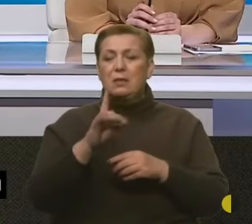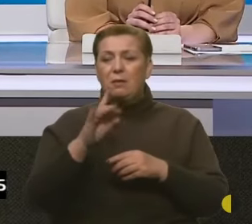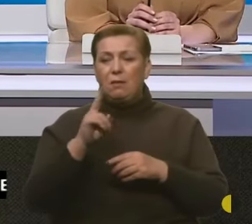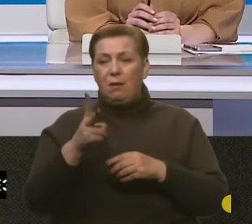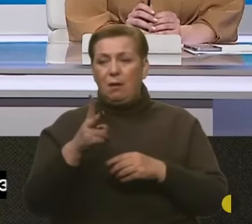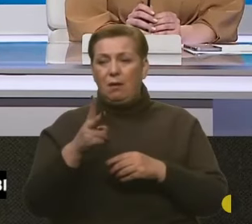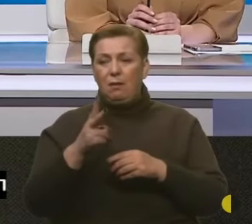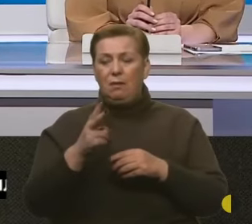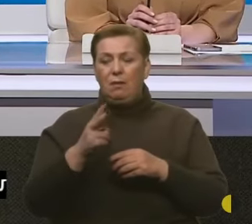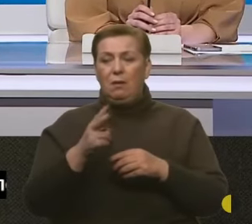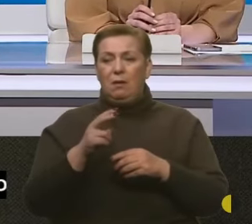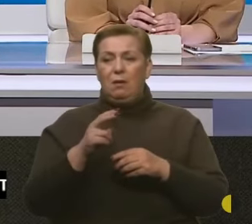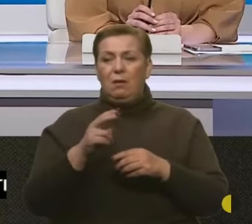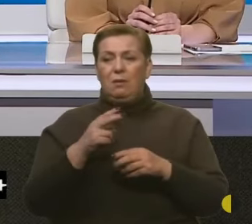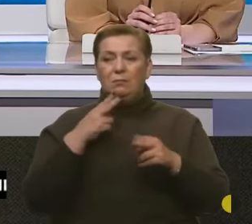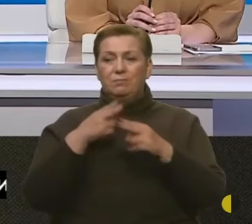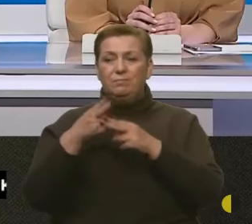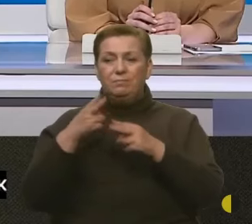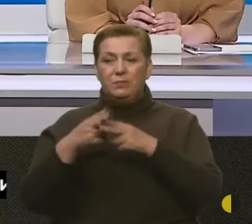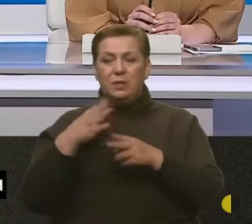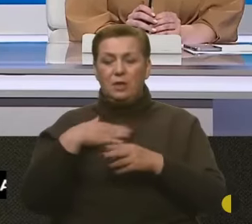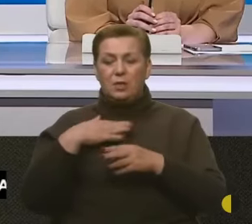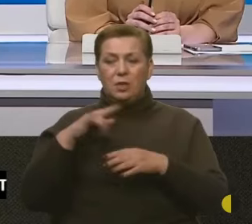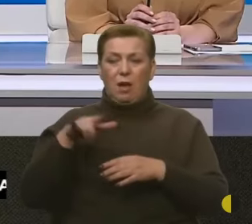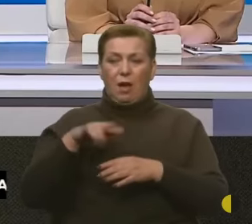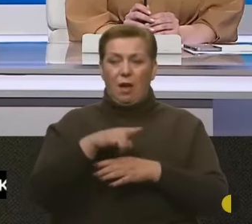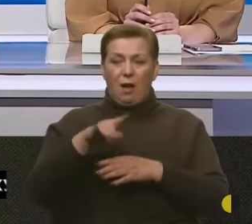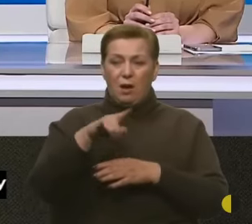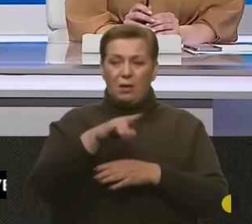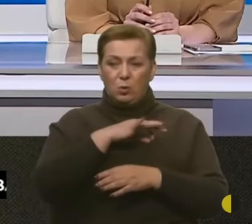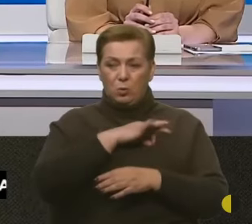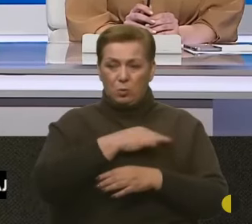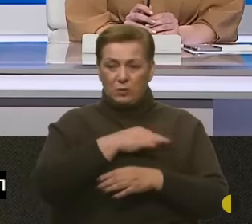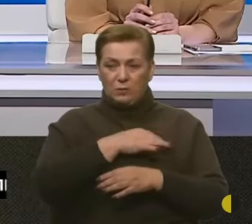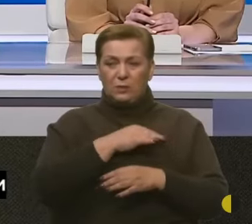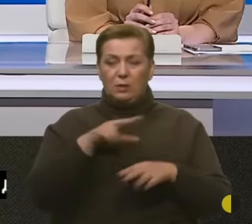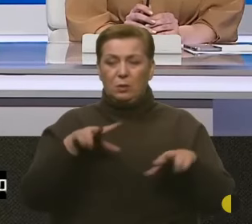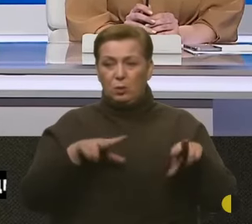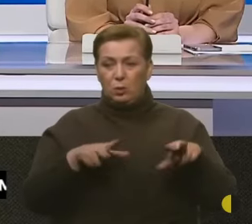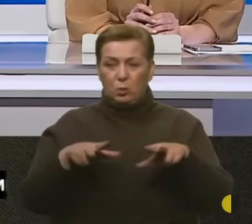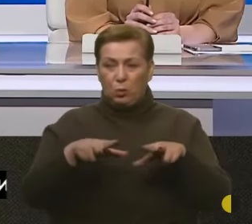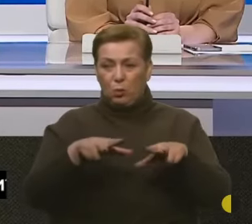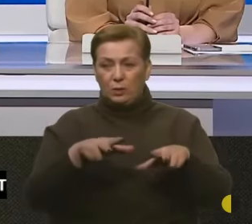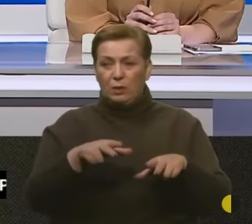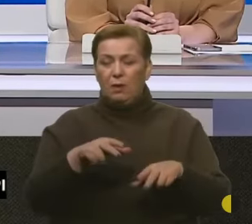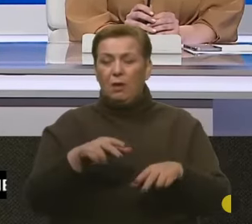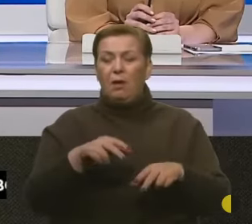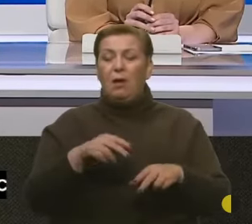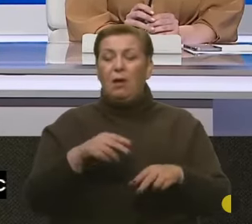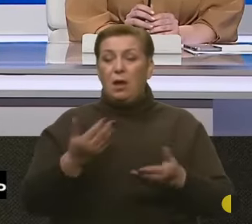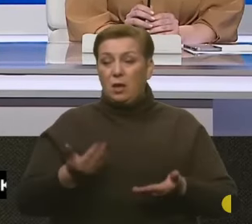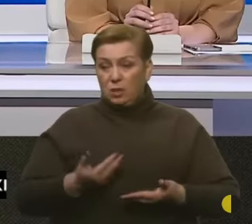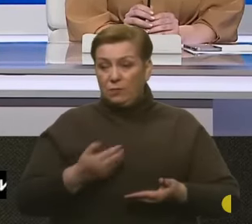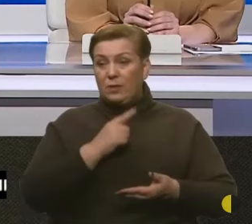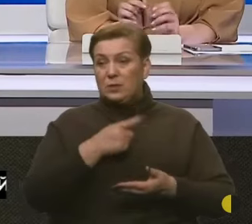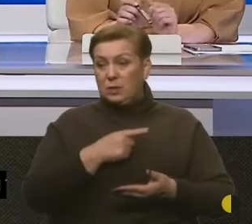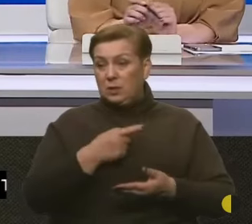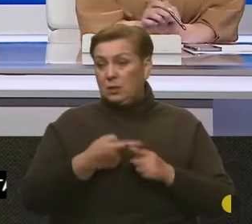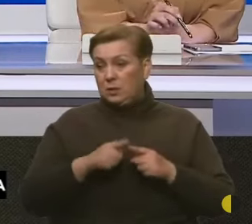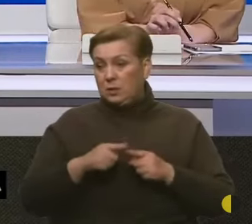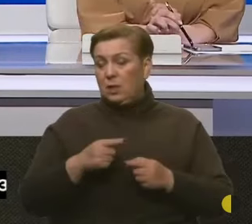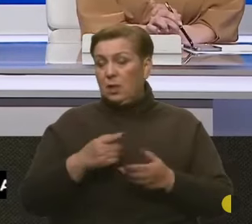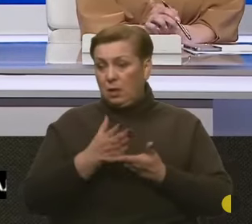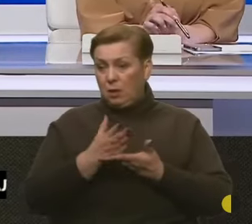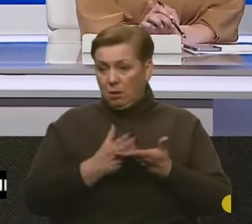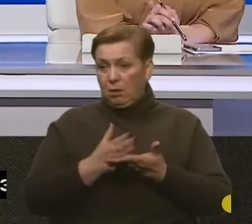аеророзвідки, від наших дронів. По людям, ну, живої сили у них багато, це і мобілізовані, і кадрові